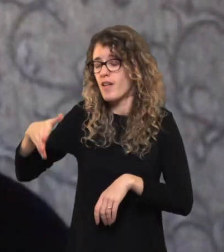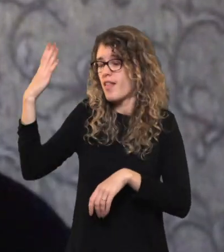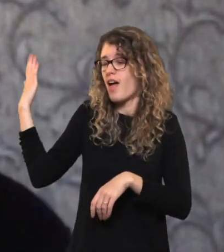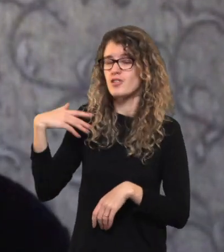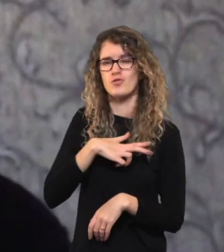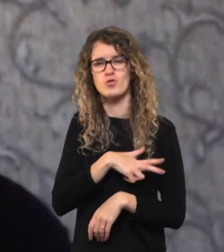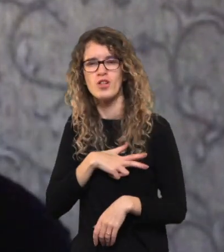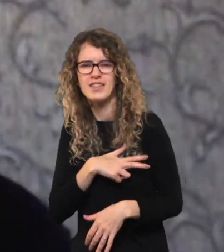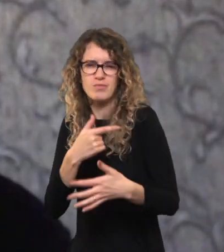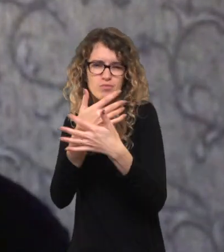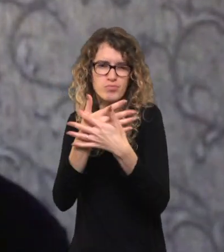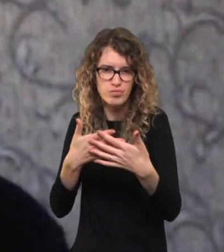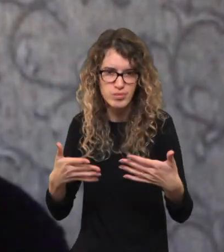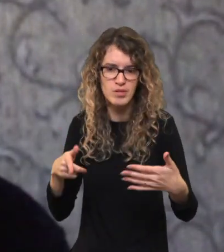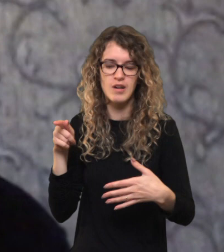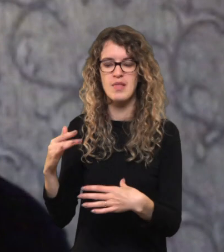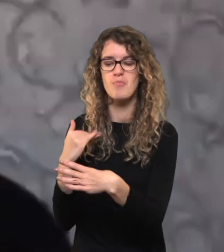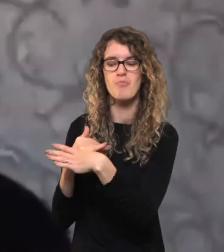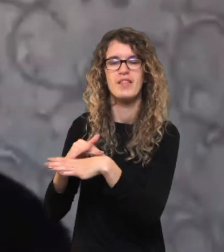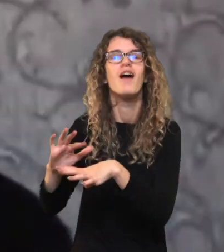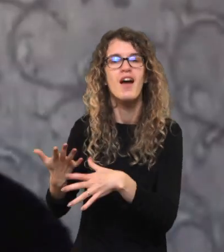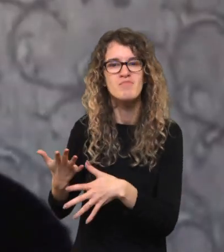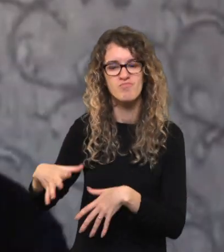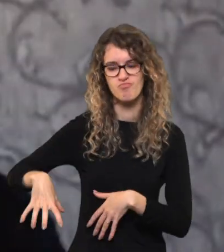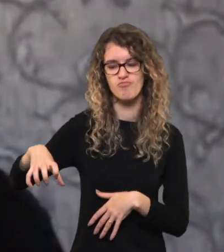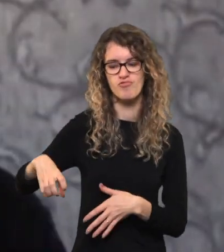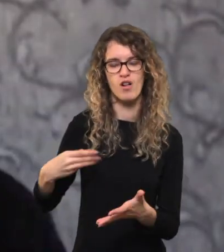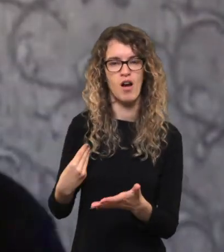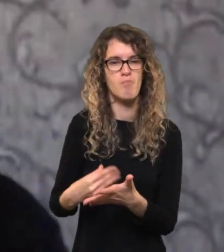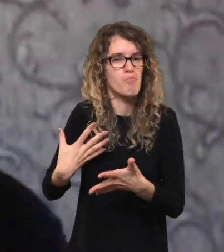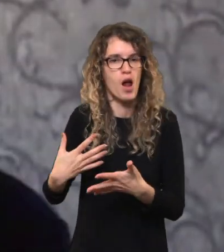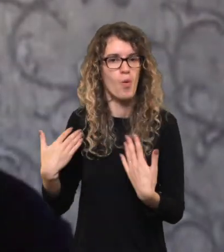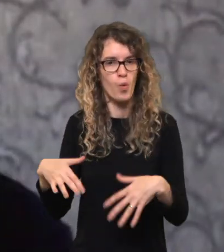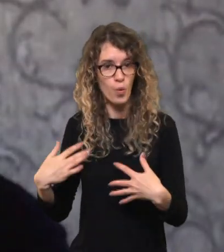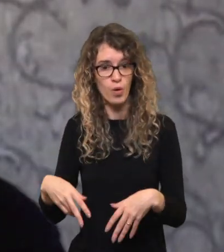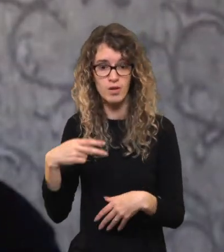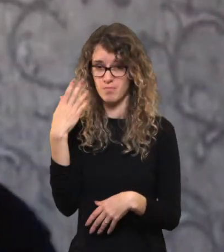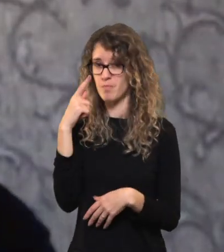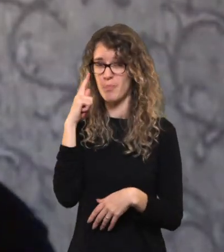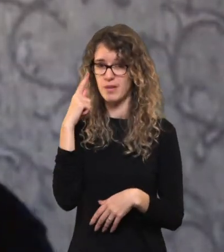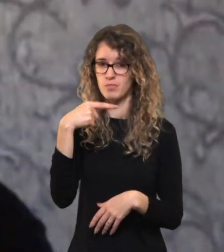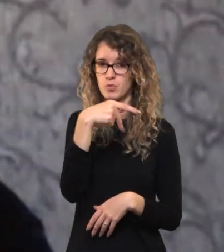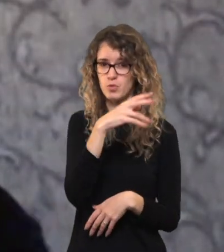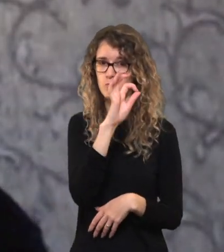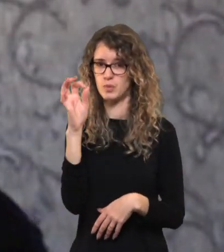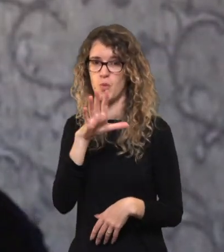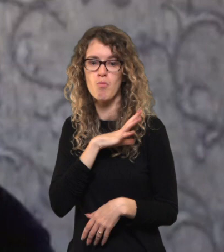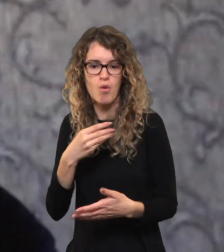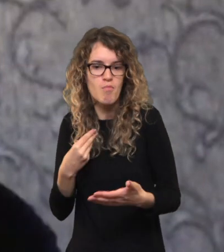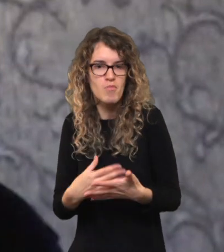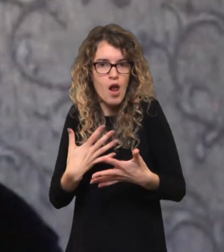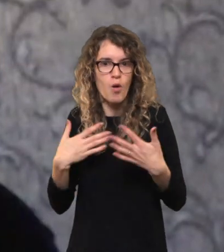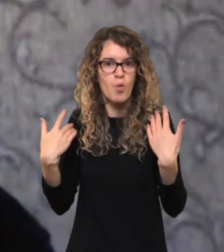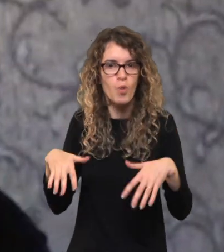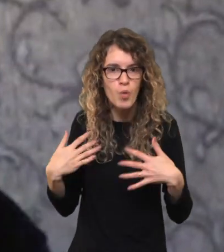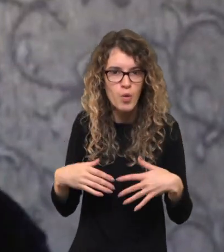buvo socializmas ir taip toliau. Tame jam padėjo aukštos naftos kainos. Jeigu 2000-aisiais nebūtų tokių aukštų naftos kainų,